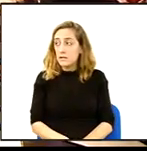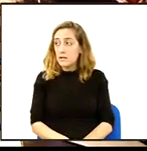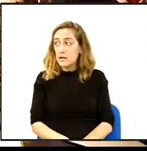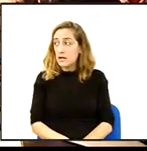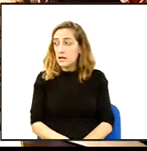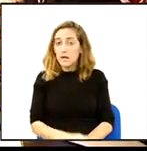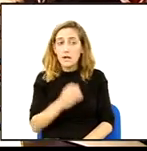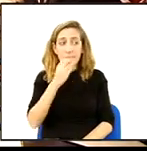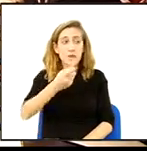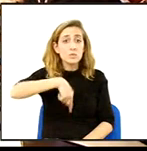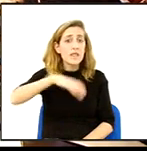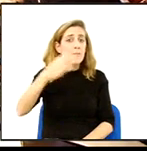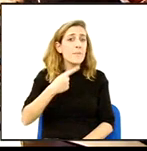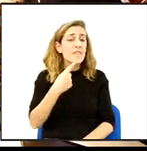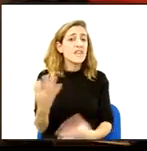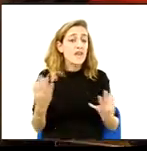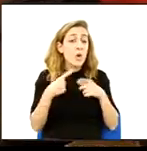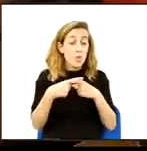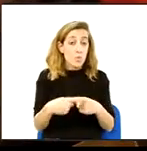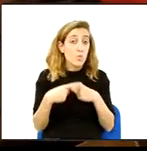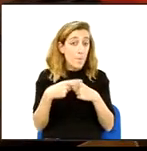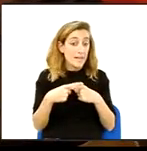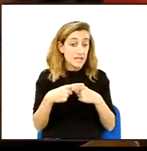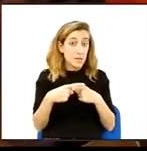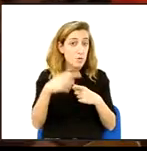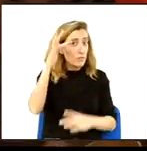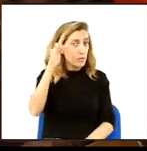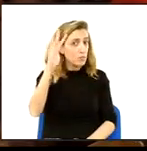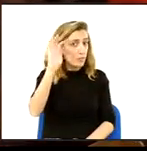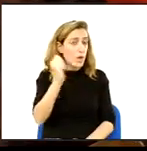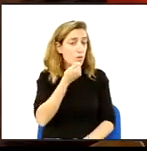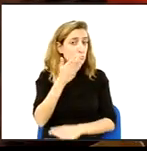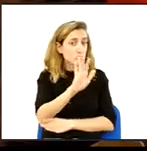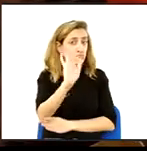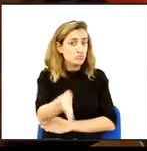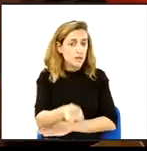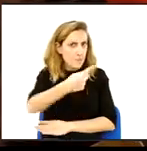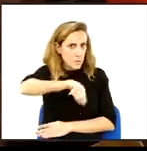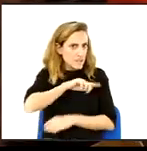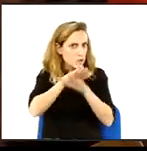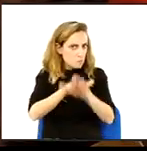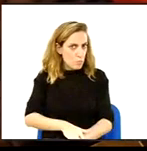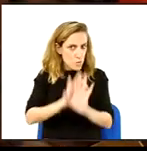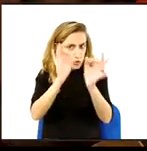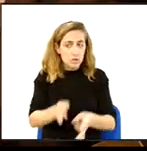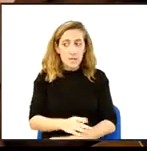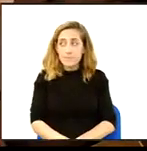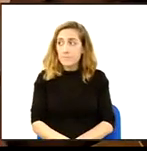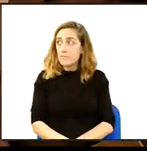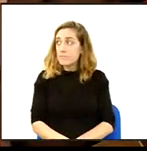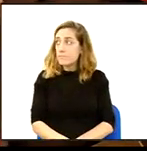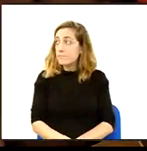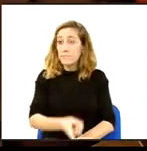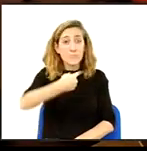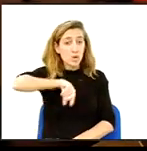Bé, nosaltres sí que hem de dir que compartim l'esperit de la moció i evidentment també hi donarem suport. Des del nostre grup